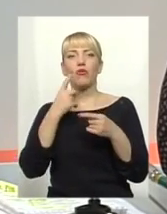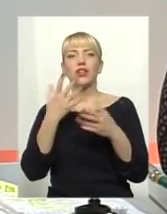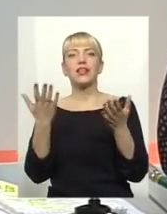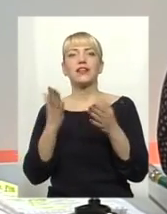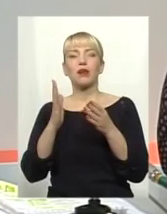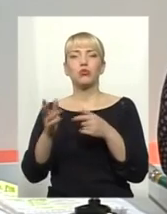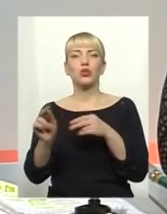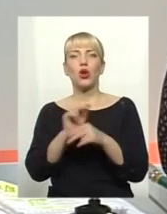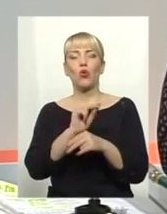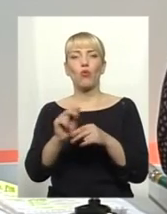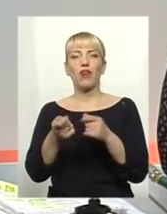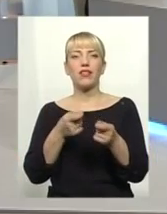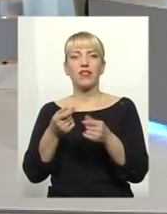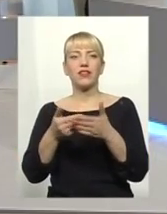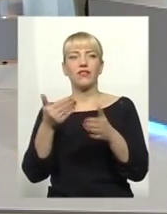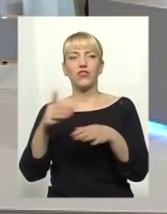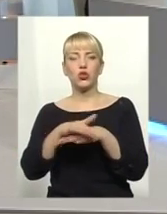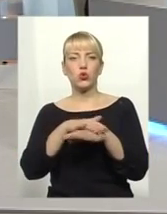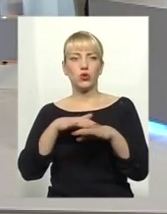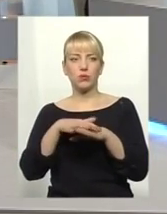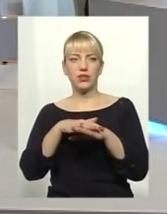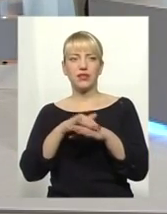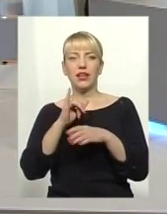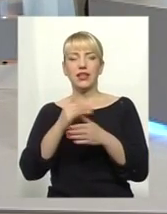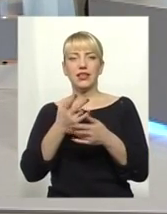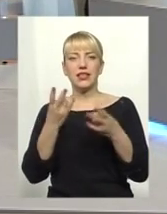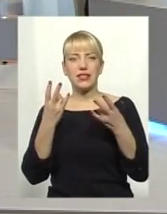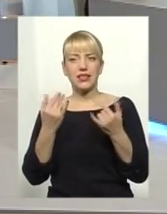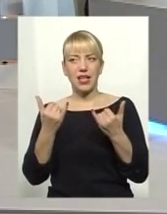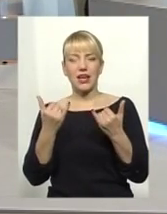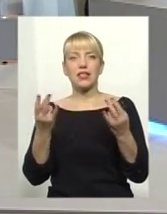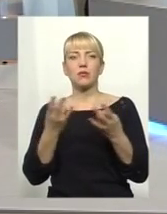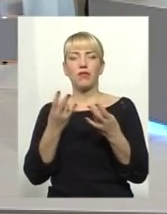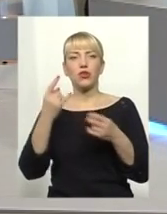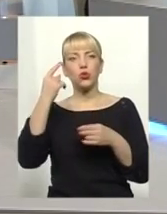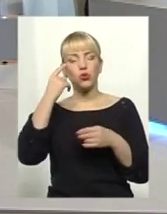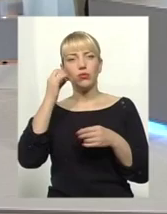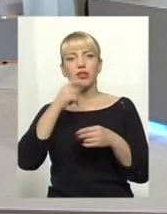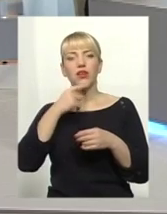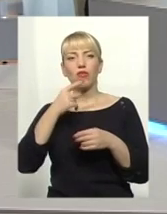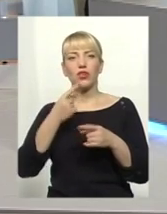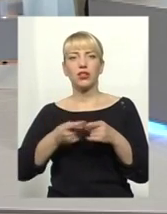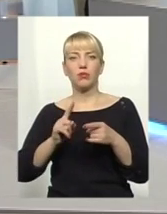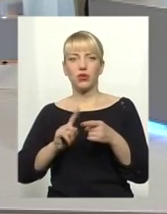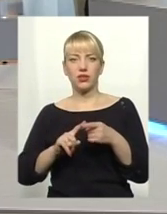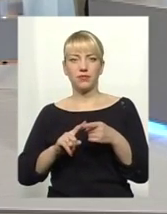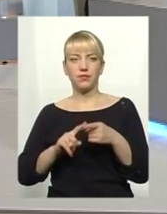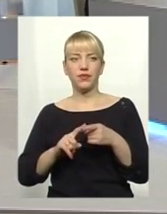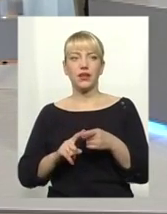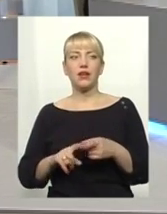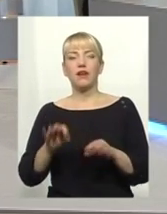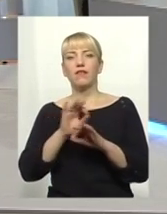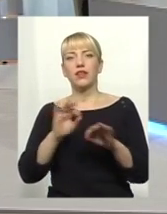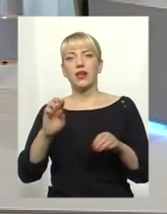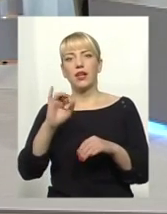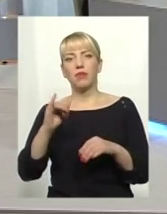цієї влади від суспільства. І зараз ми маємо думати і говорити саме про це. В ідеалі ми